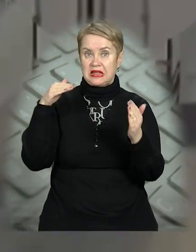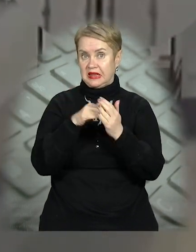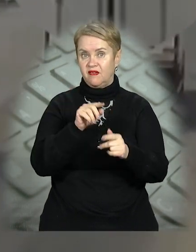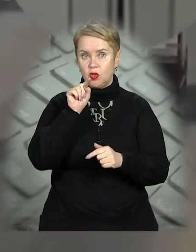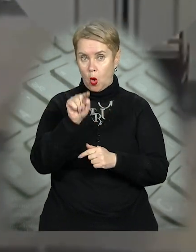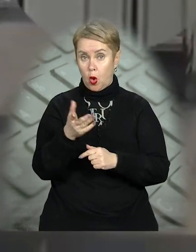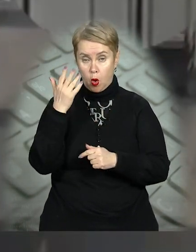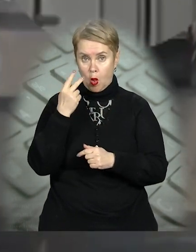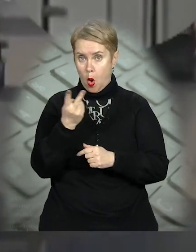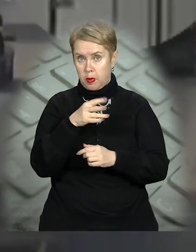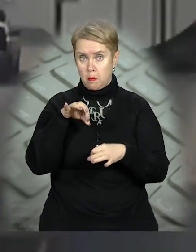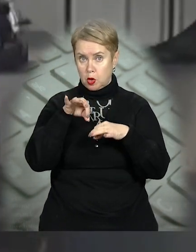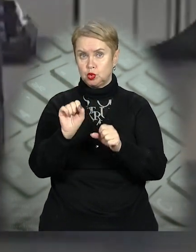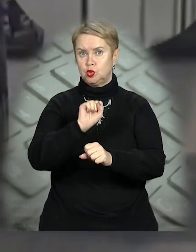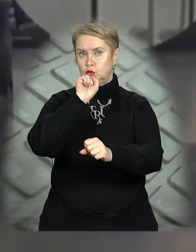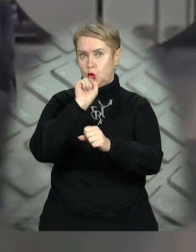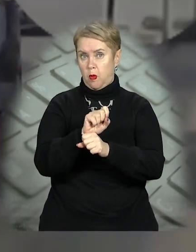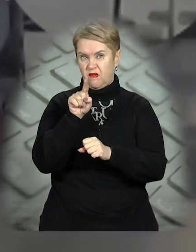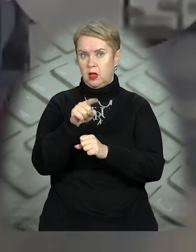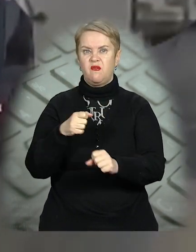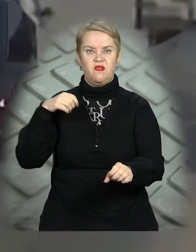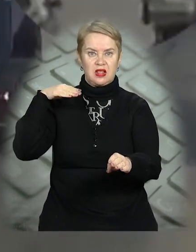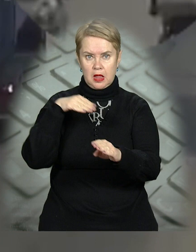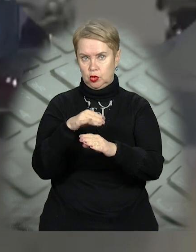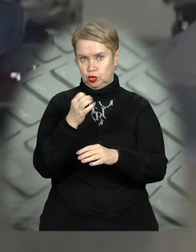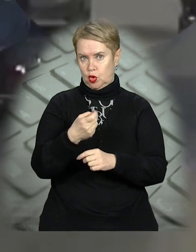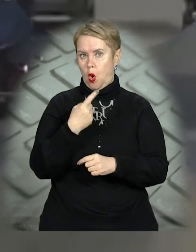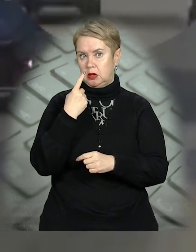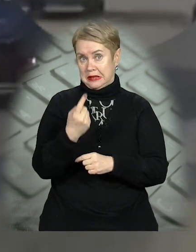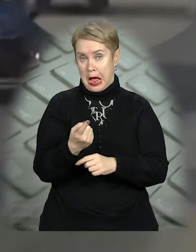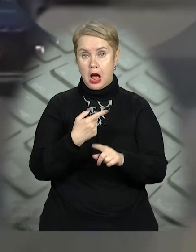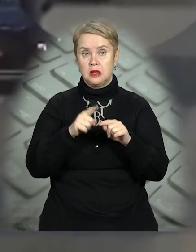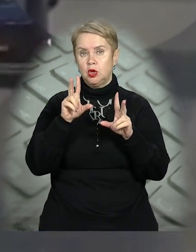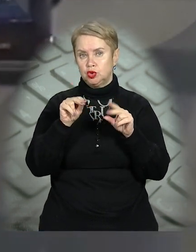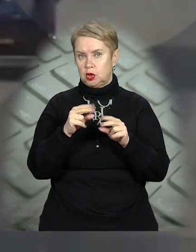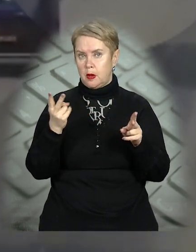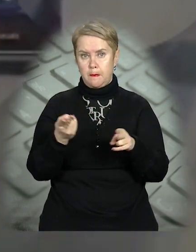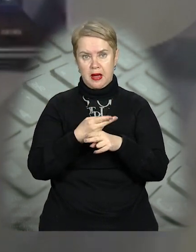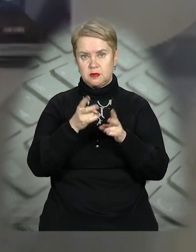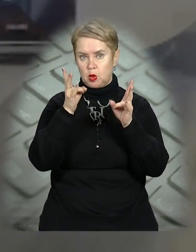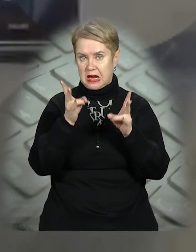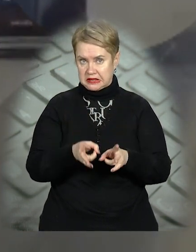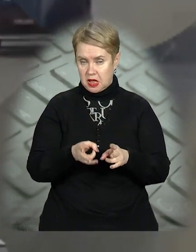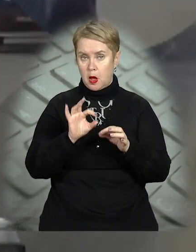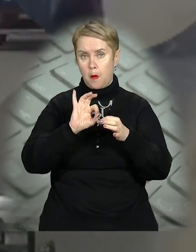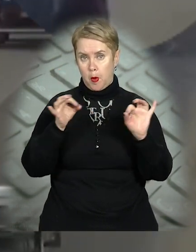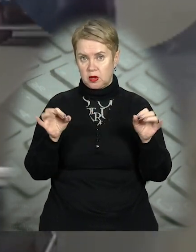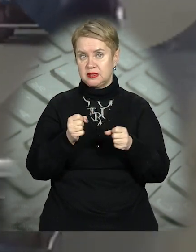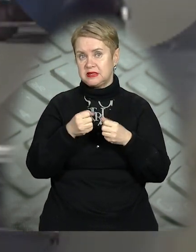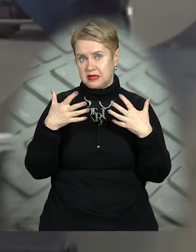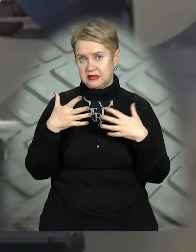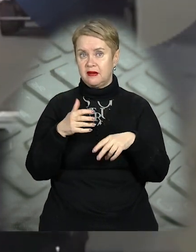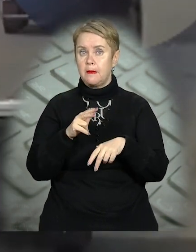нього. Коли обидві машини зупинилися, в них увігналась іще одна. На щастя, обійшлося без постраждалих. Подробиці з